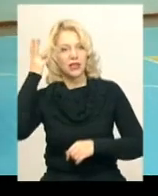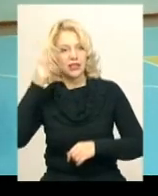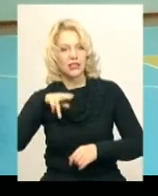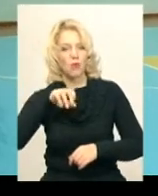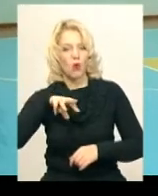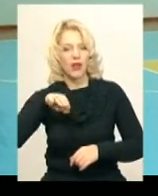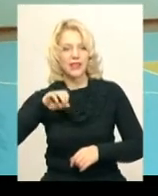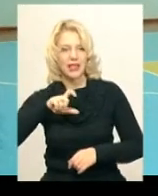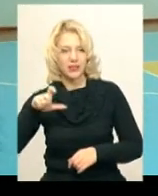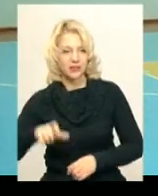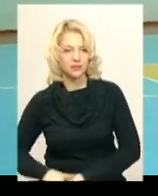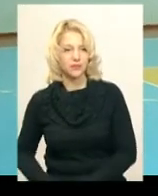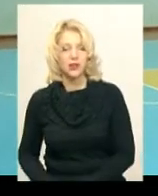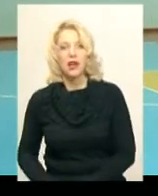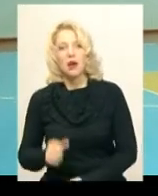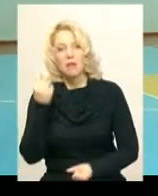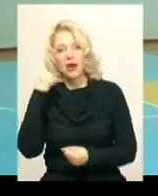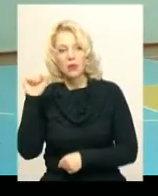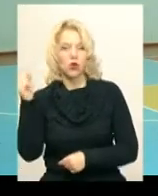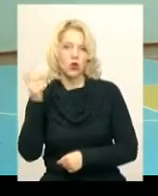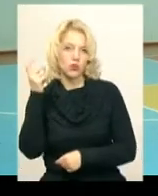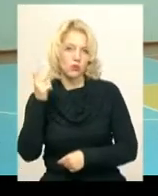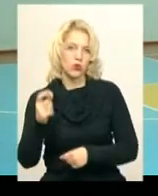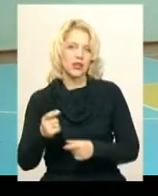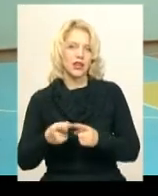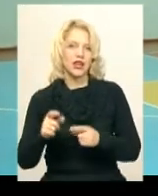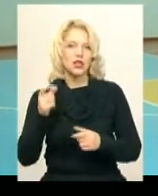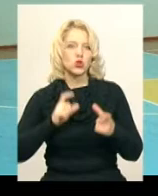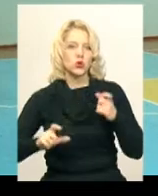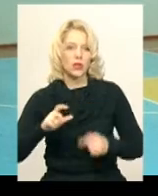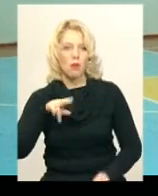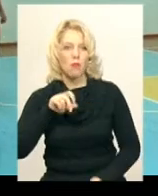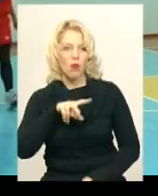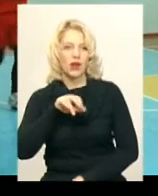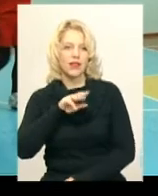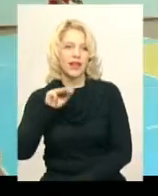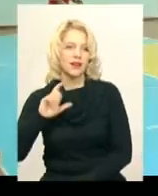політехнічним коледжем. Перемогли господарі майданчику студенти політеху